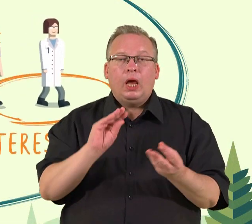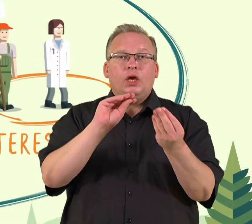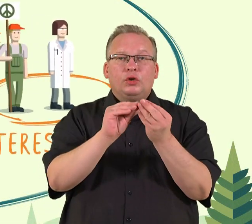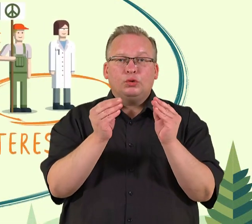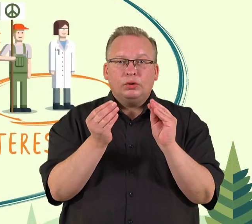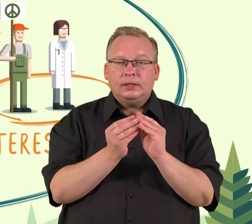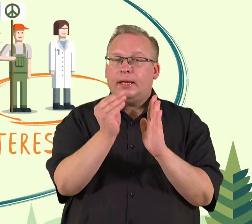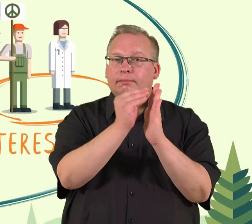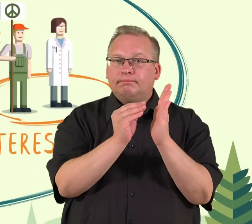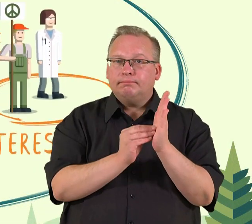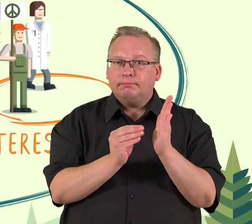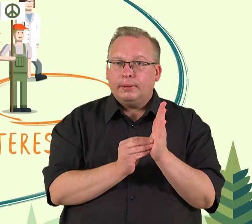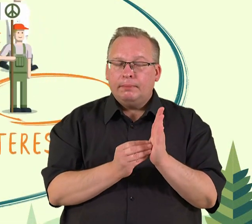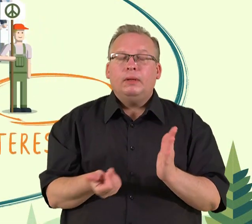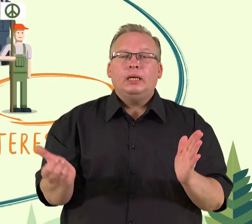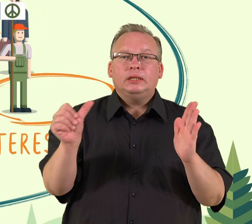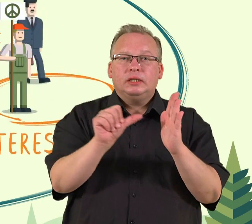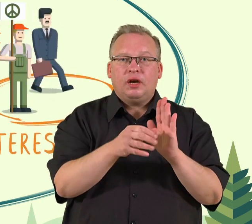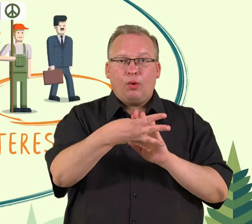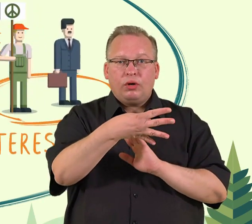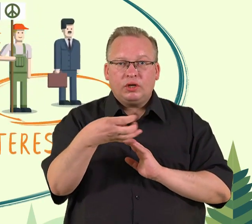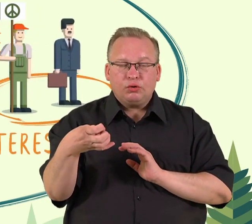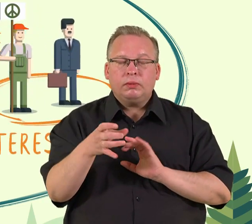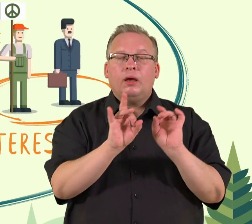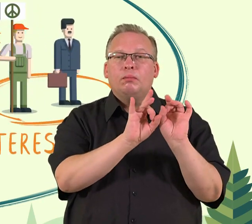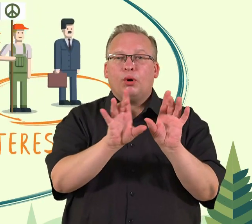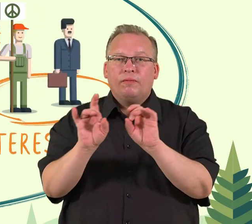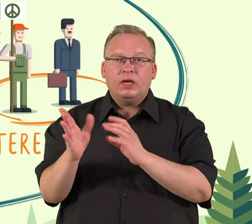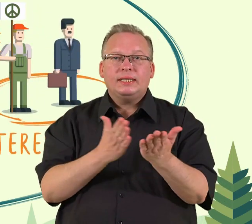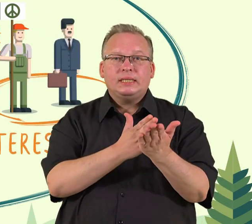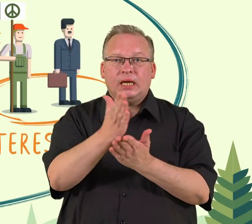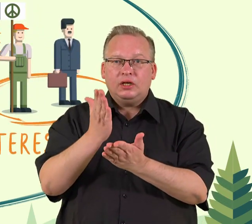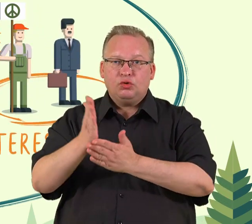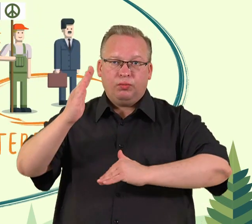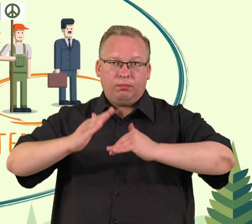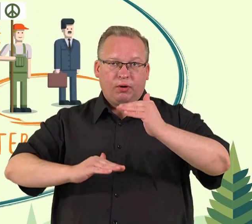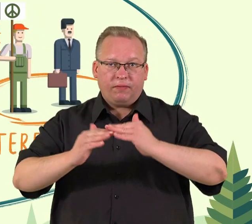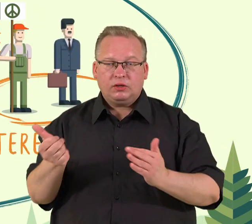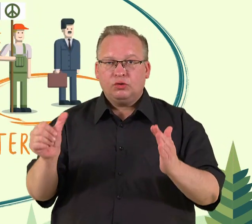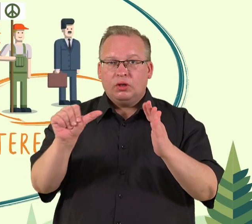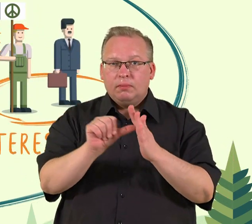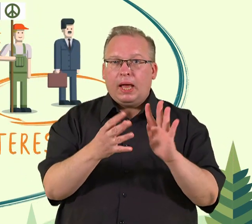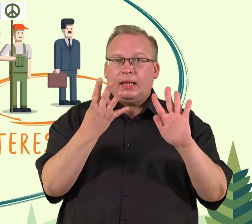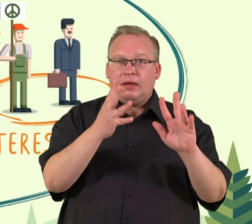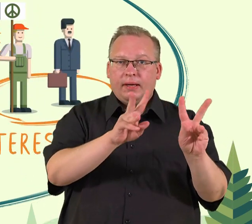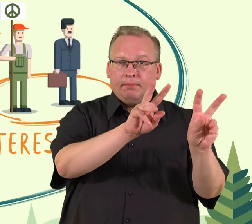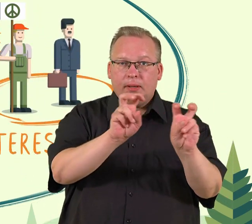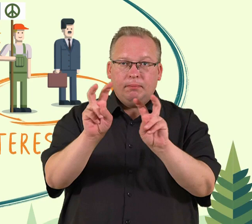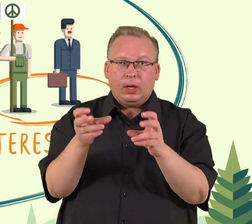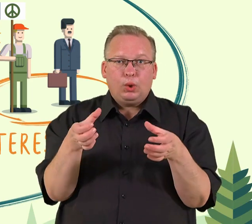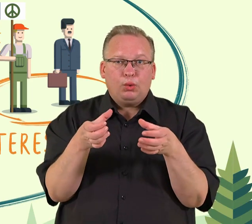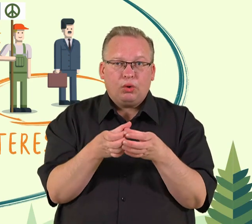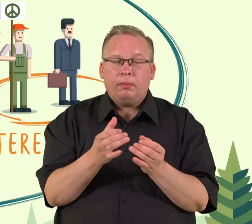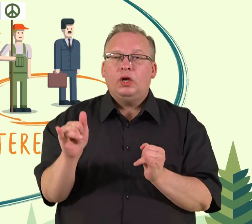rengimo procesą įsitraukė apie 400 skirtingų profesijų ir sričių atstovų. Darbas vyko devyniose teminėse grupėse,